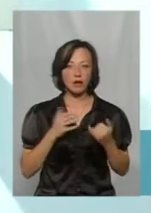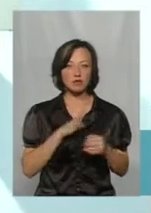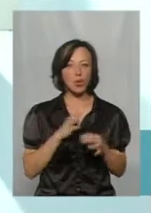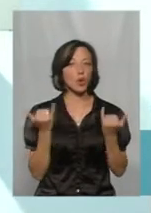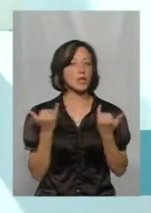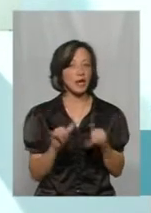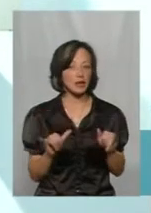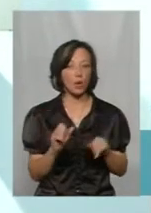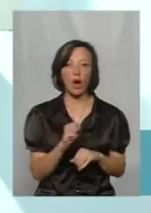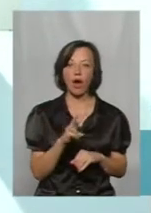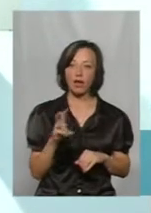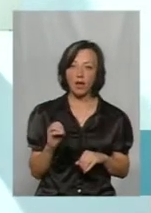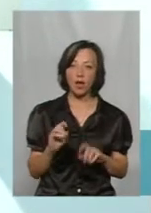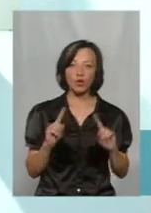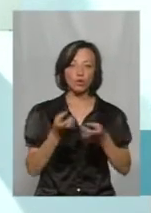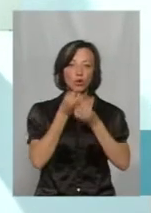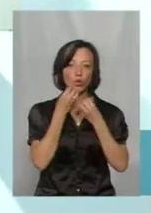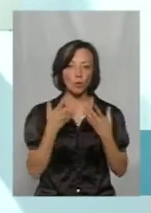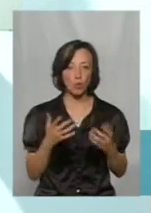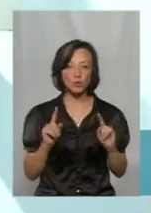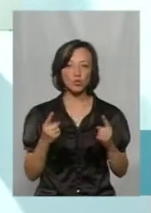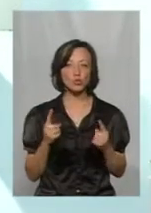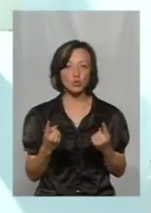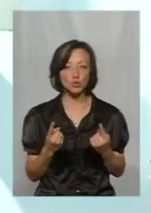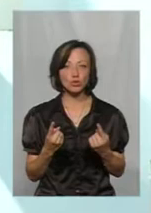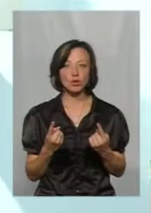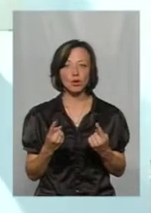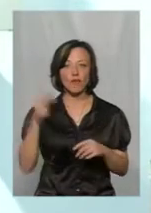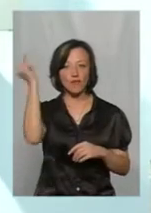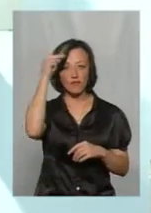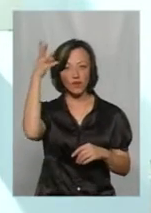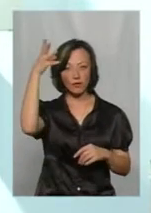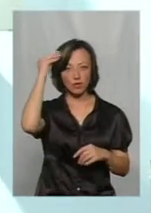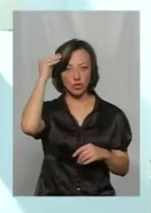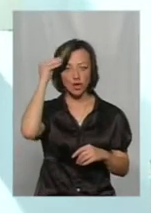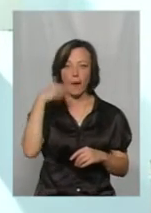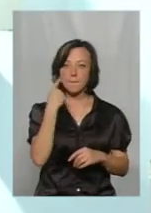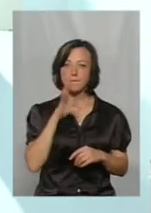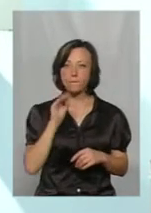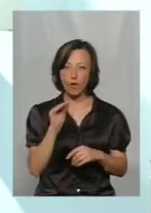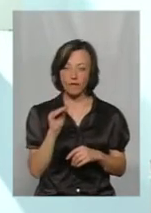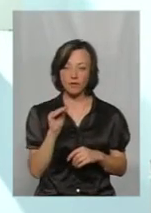дивно, але це дуже добре, тому що безпосередньо вивчення мов